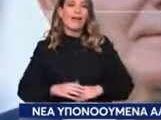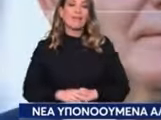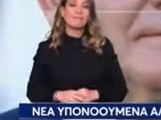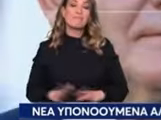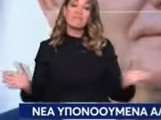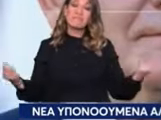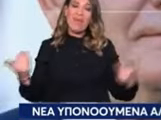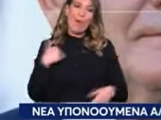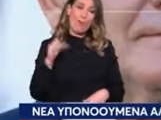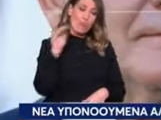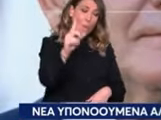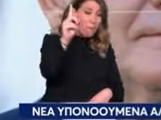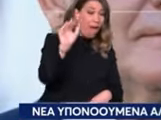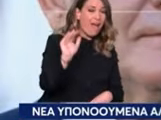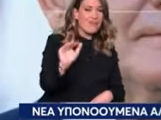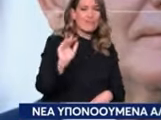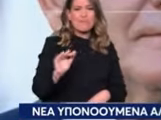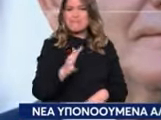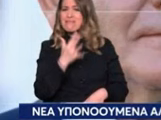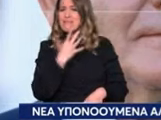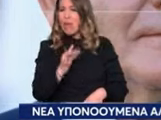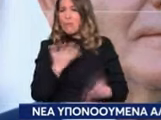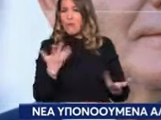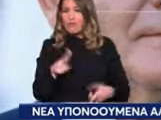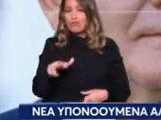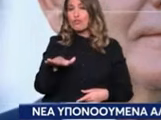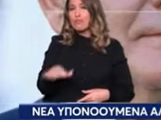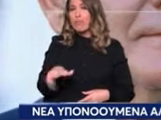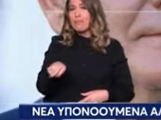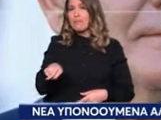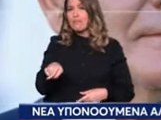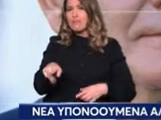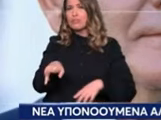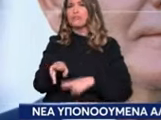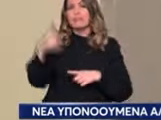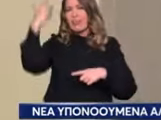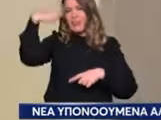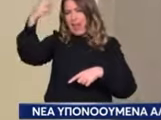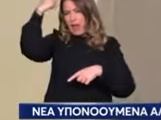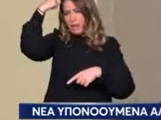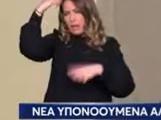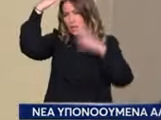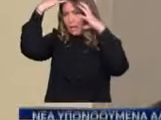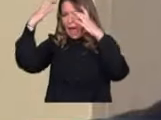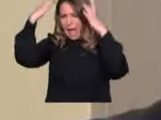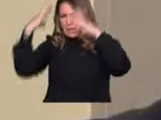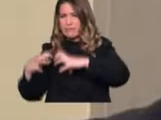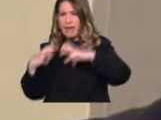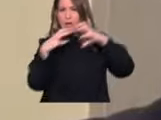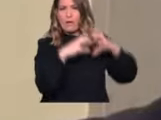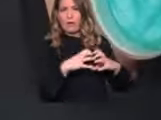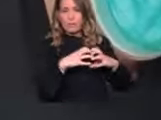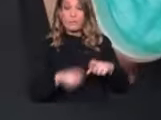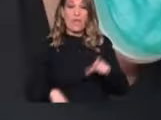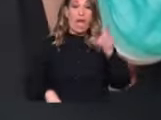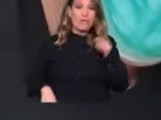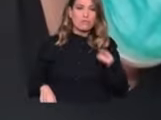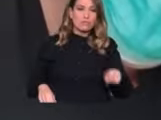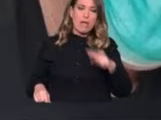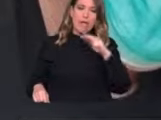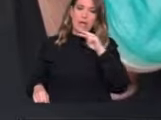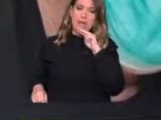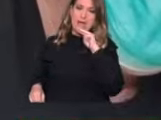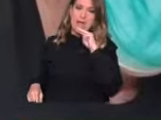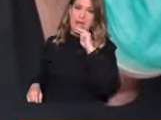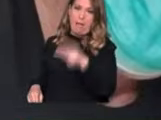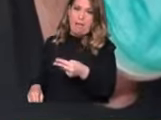υποβάλω μια ερώτηση. Γιατί το παιδί ενώ είναι ζωντανό του ψύχη τον εγκέφαλο. Και ο γνωστός εντατικολόγος απαντά με ένα ποιημα